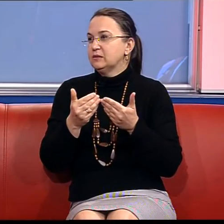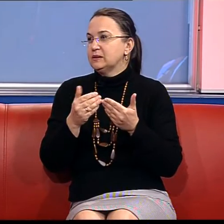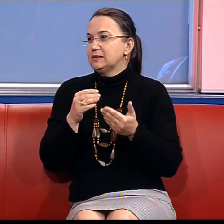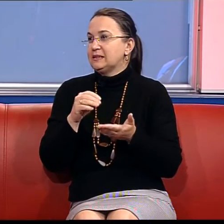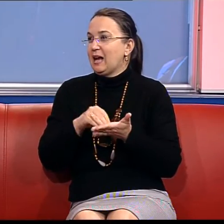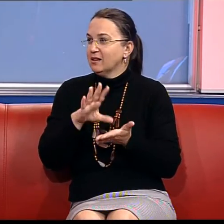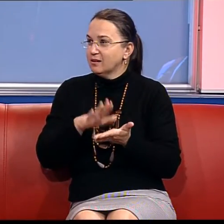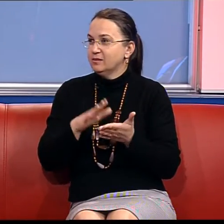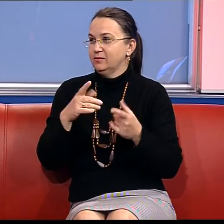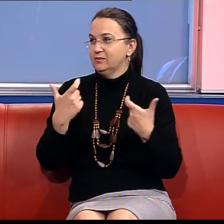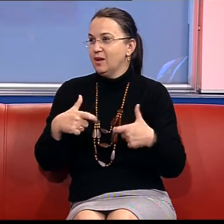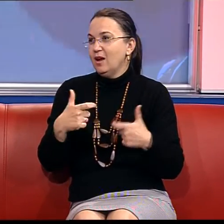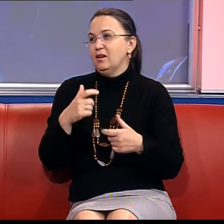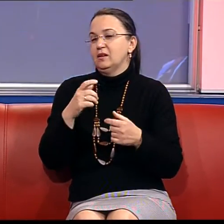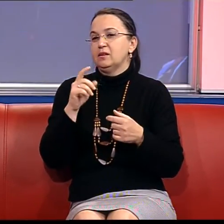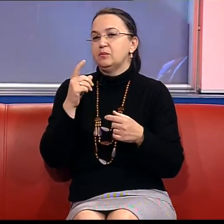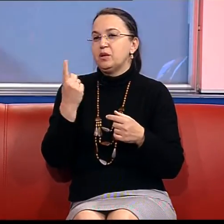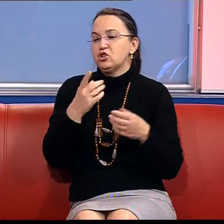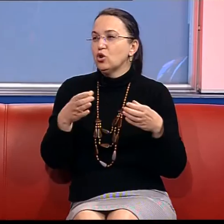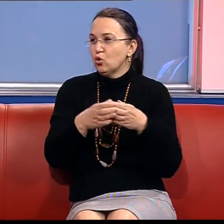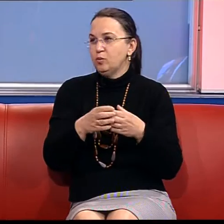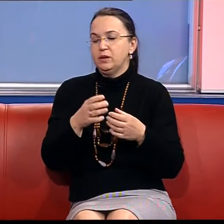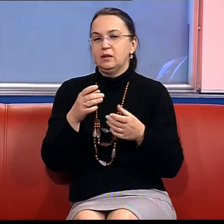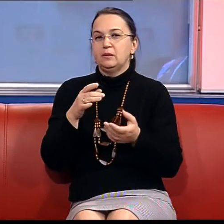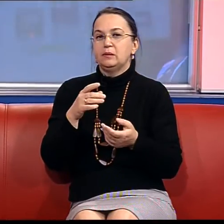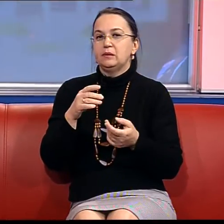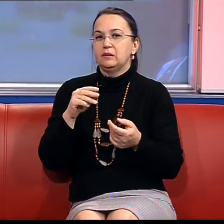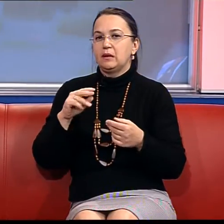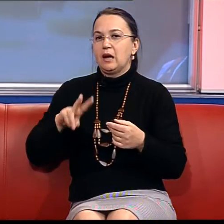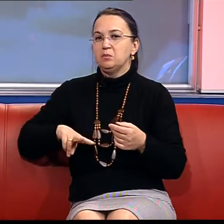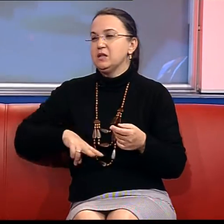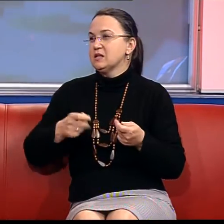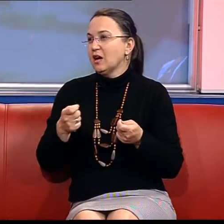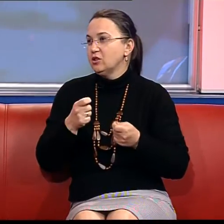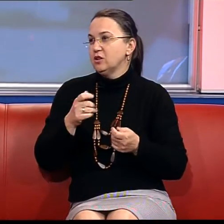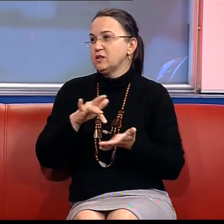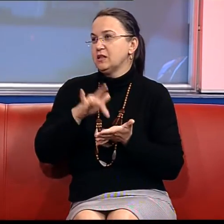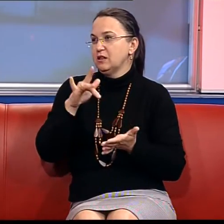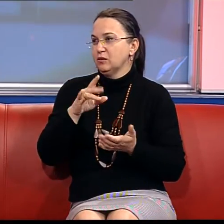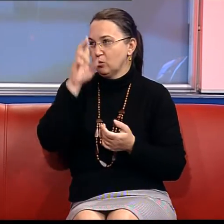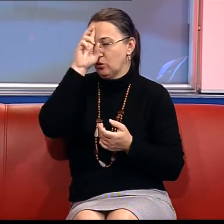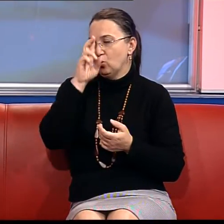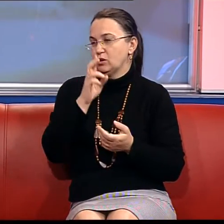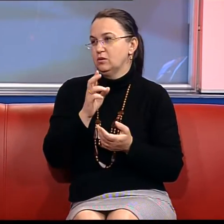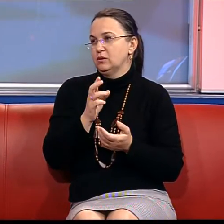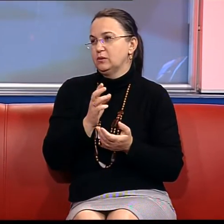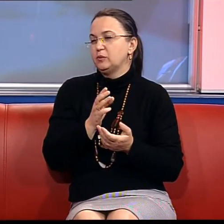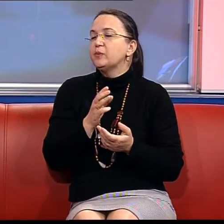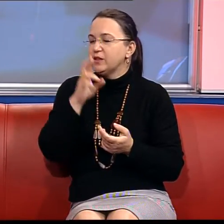залік першої групи адміністраторів Центрів